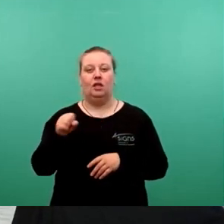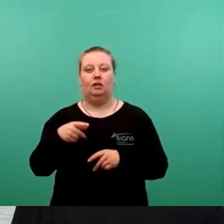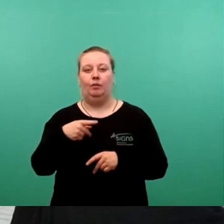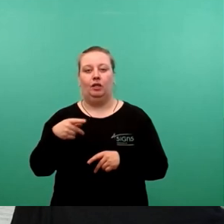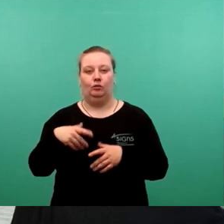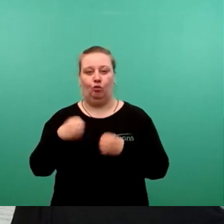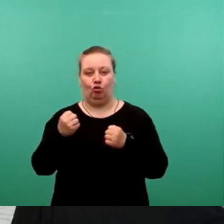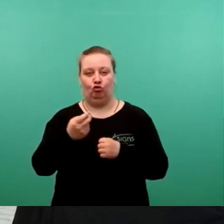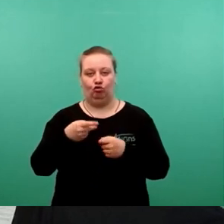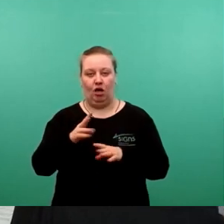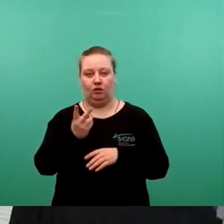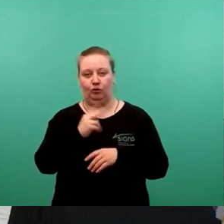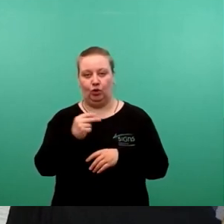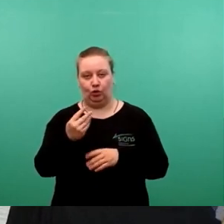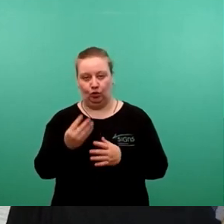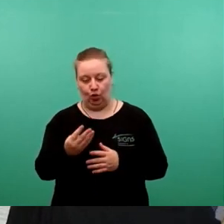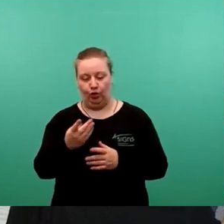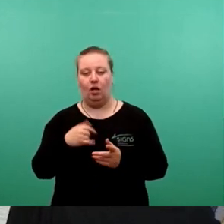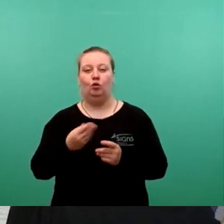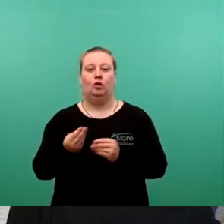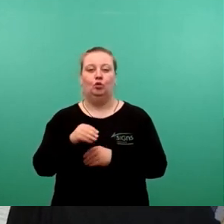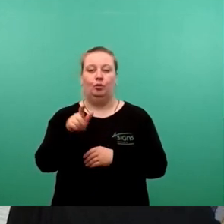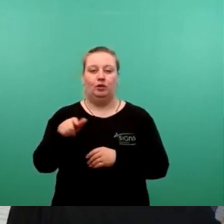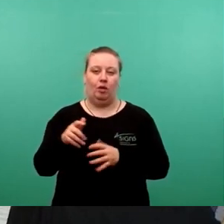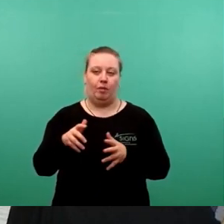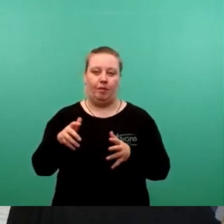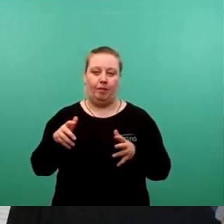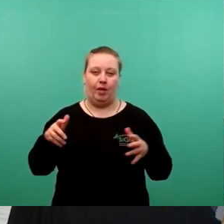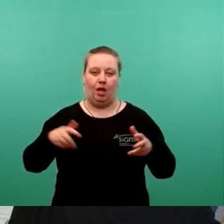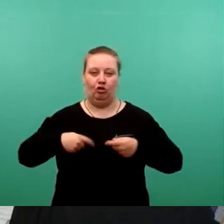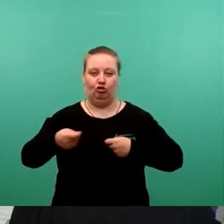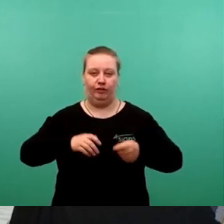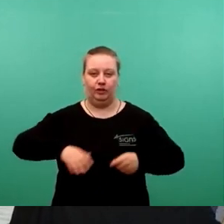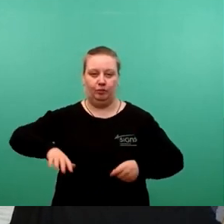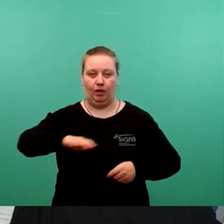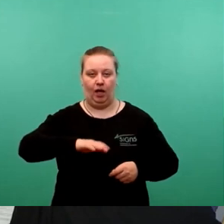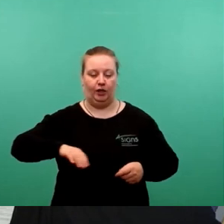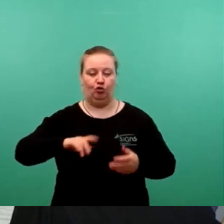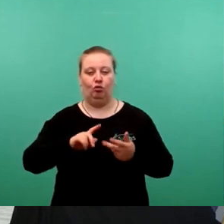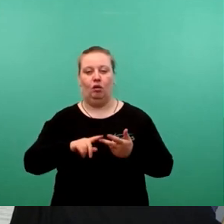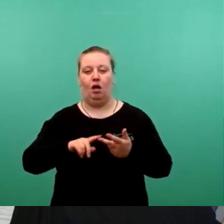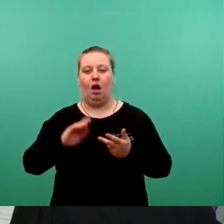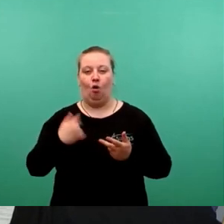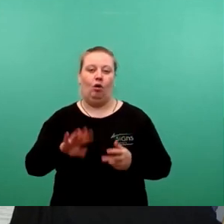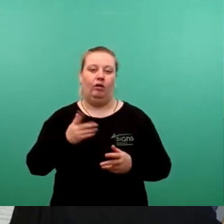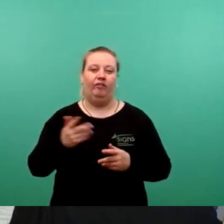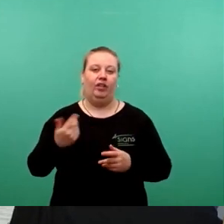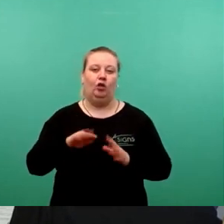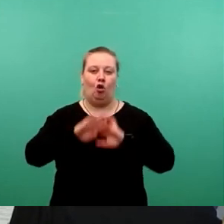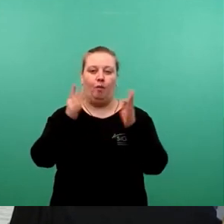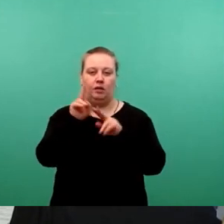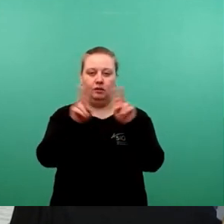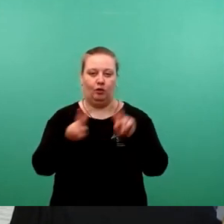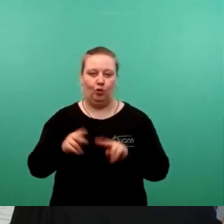2019. Zweitens der kontinuierliche Personalzuwachs in den Geschäftsbereichen. Drittens die Fortsetzung der notwendigen Komplettsanierung des neuen